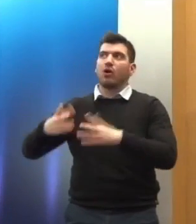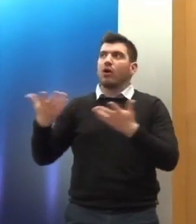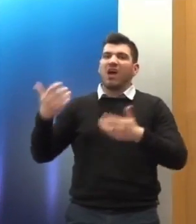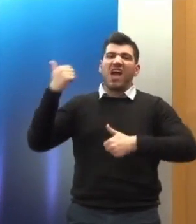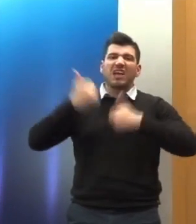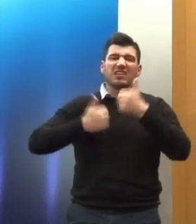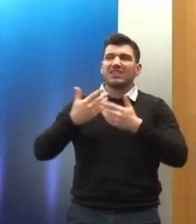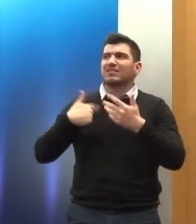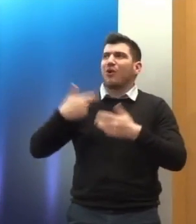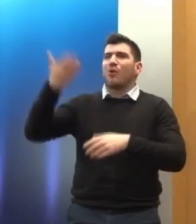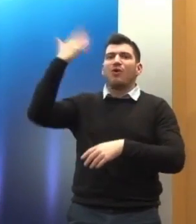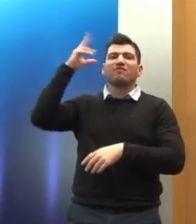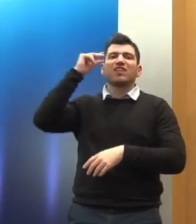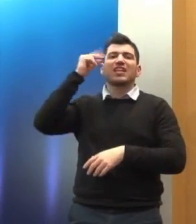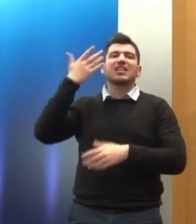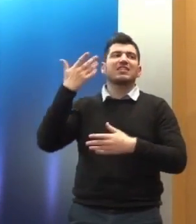εξετάσεις.